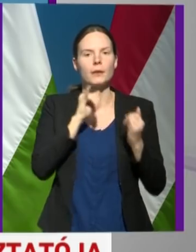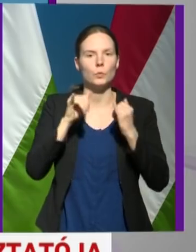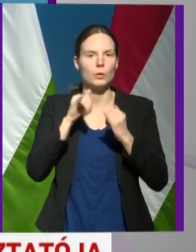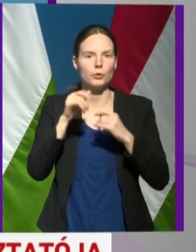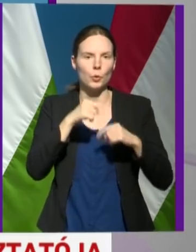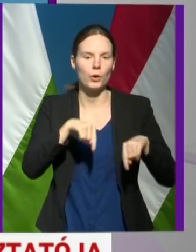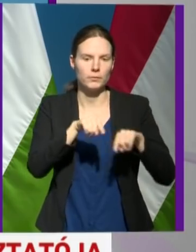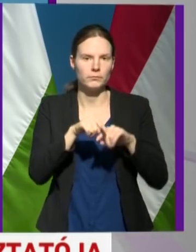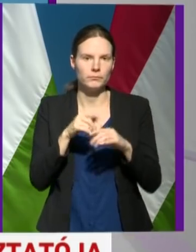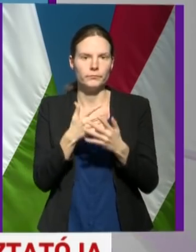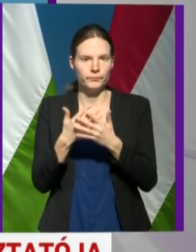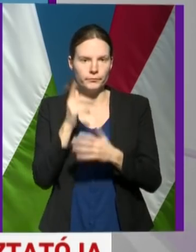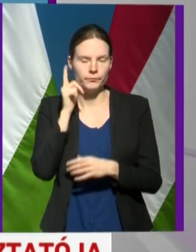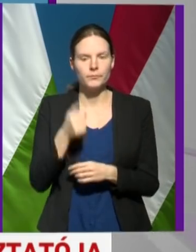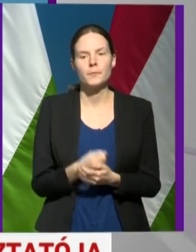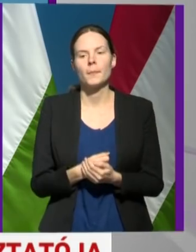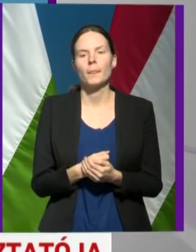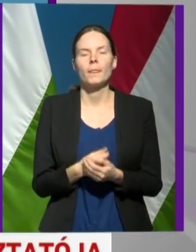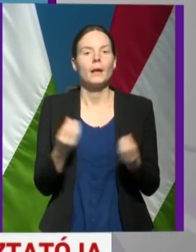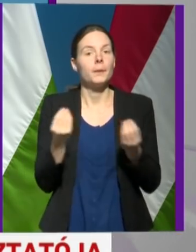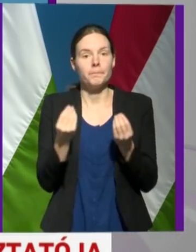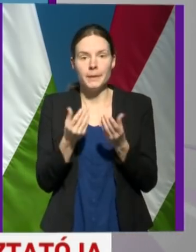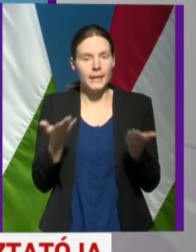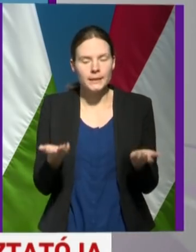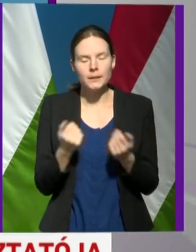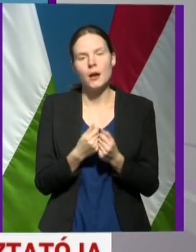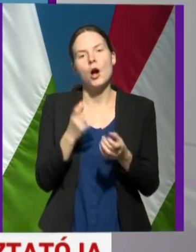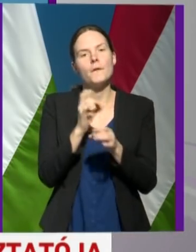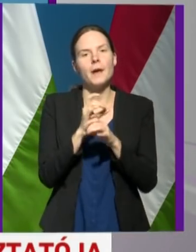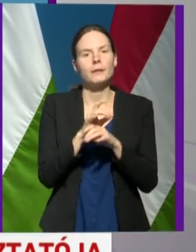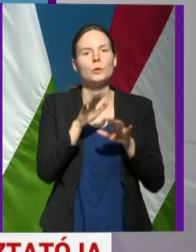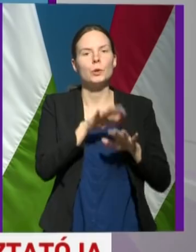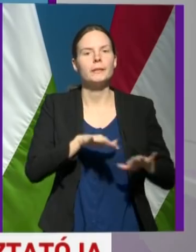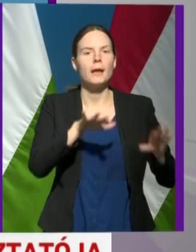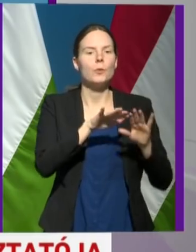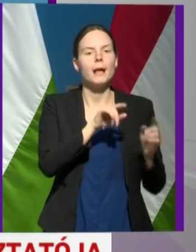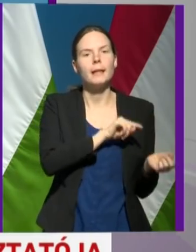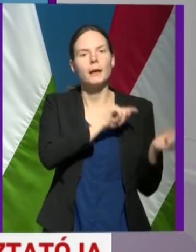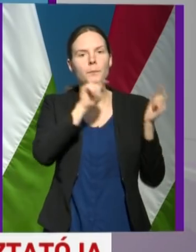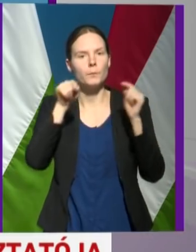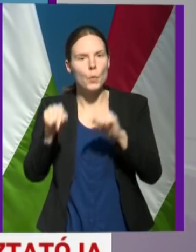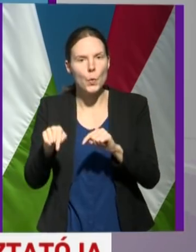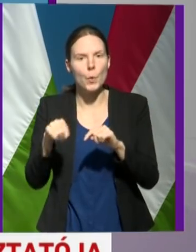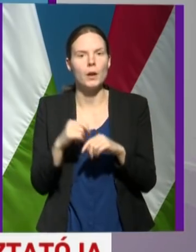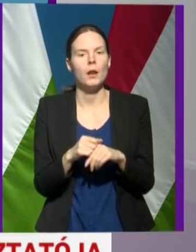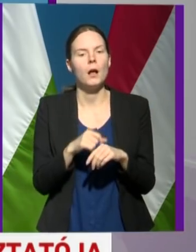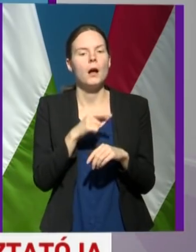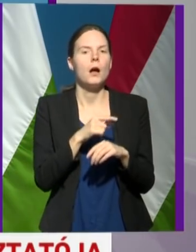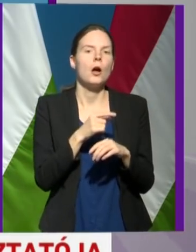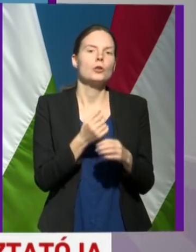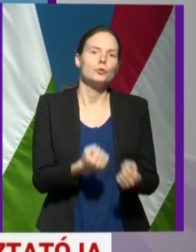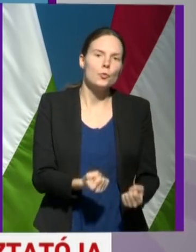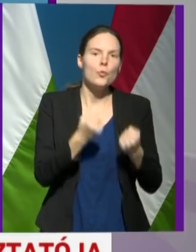Egyébként ezeknek a zárásoknak éppen az lenne a lényege, hogy a fertőzött területekről, a fertőzéssel súlyosan